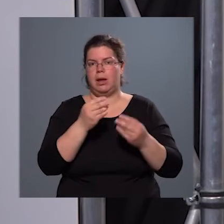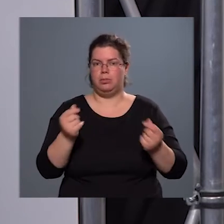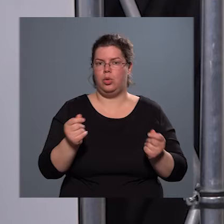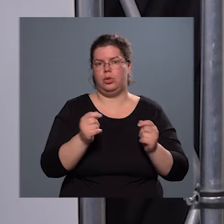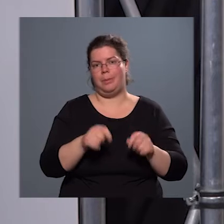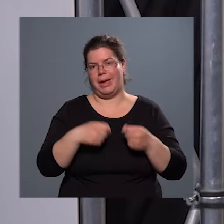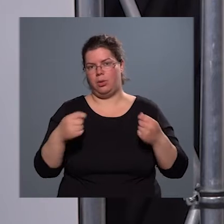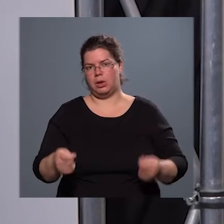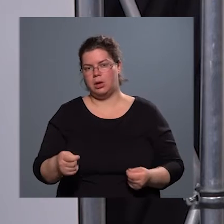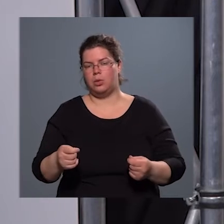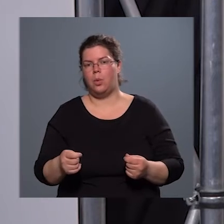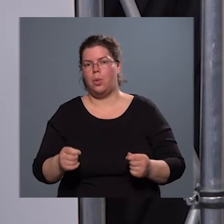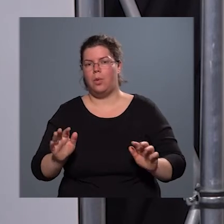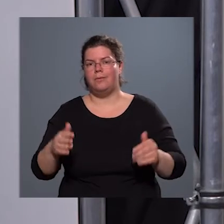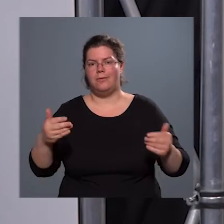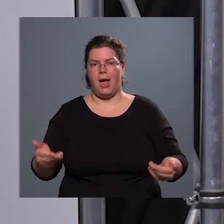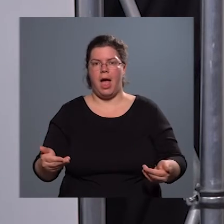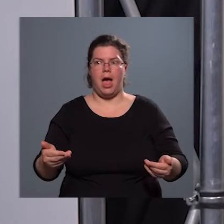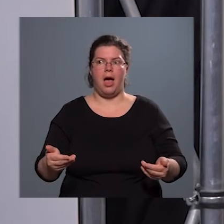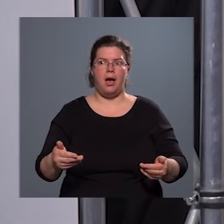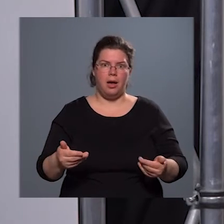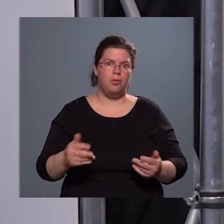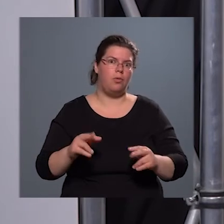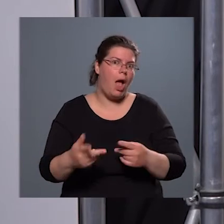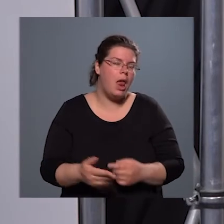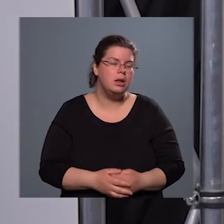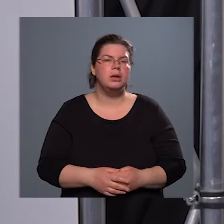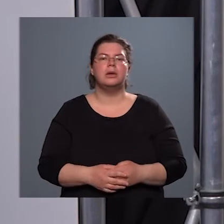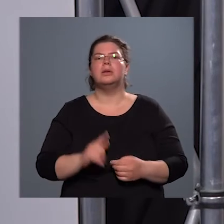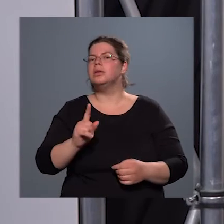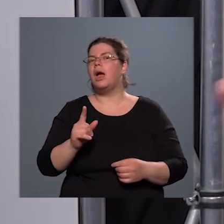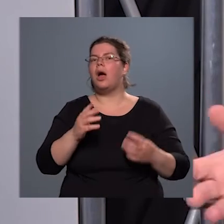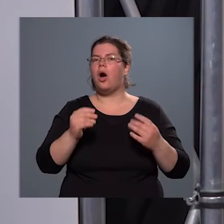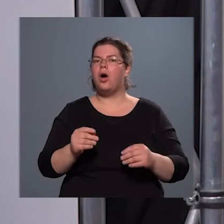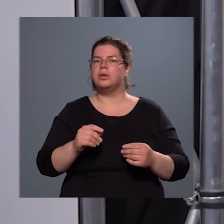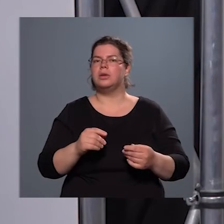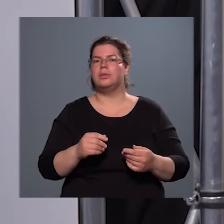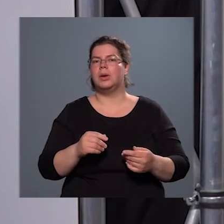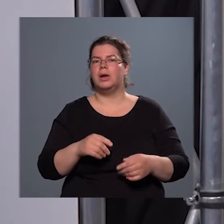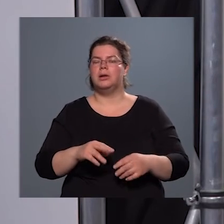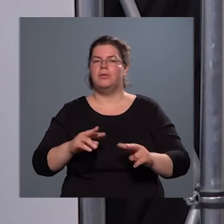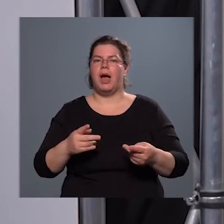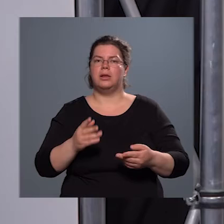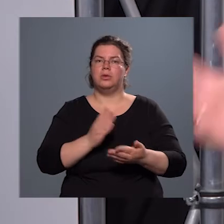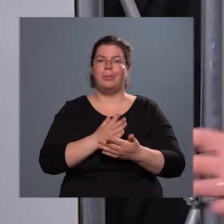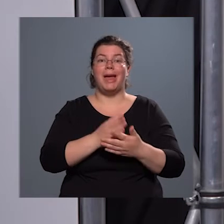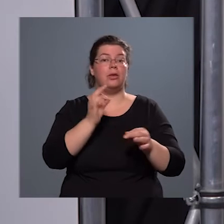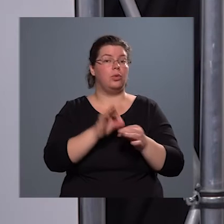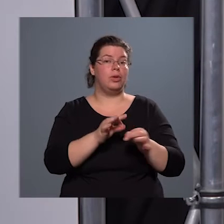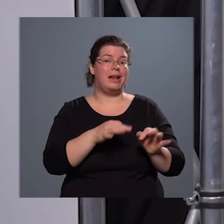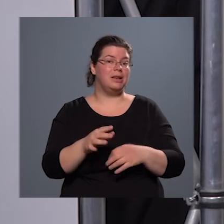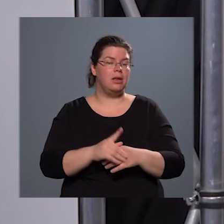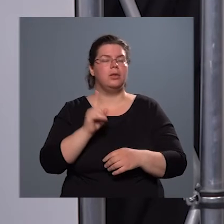megoldhatóvá válik, de annyiban vált, hogy már az ügy az elintéződött,